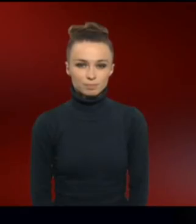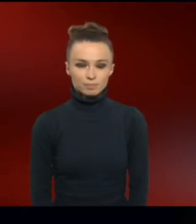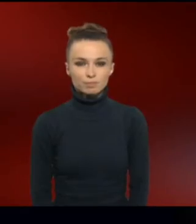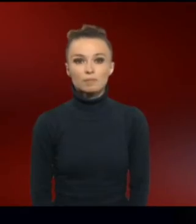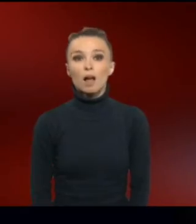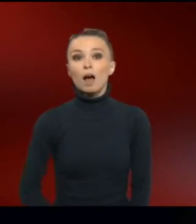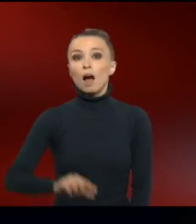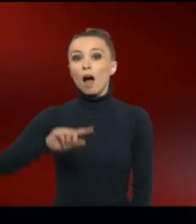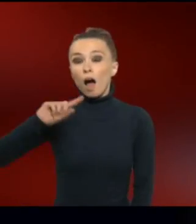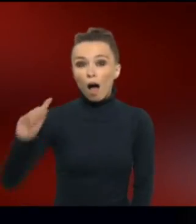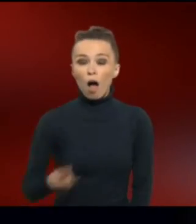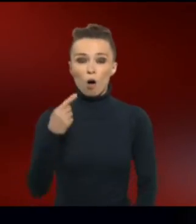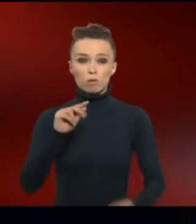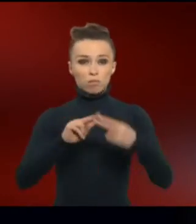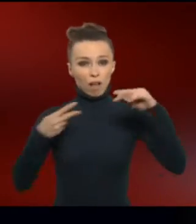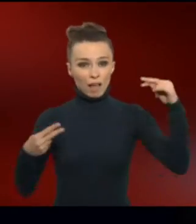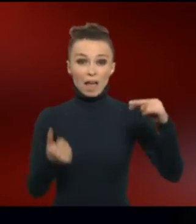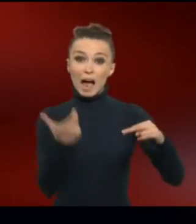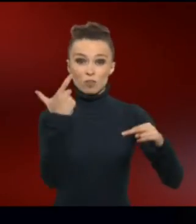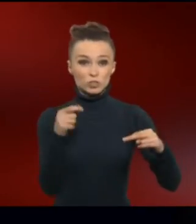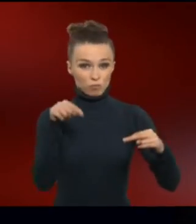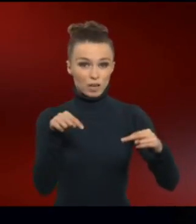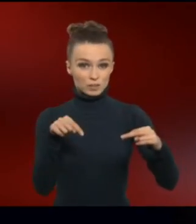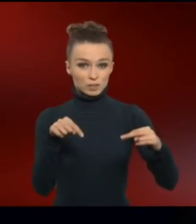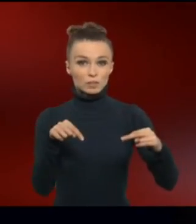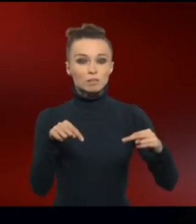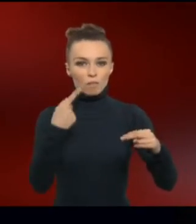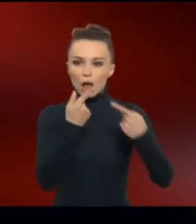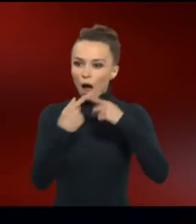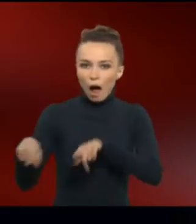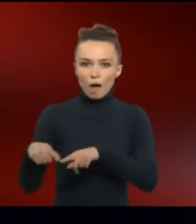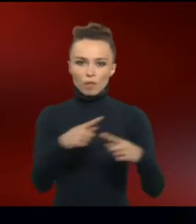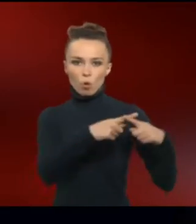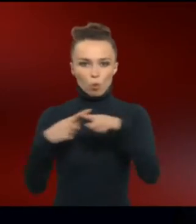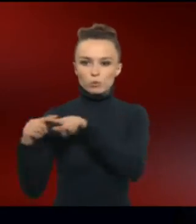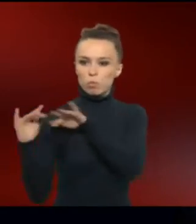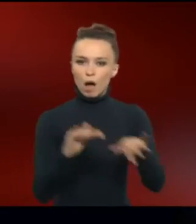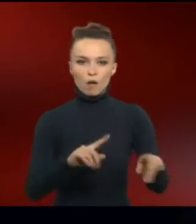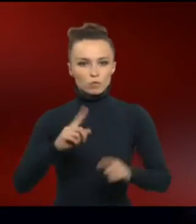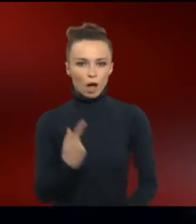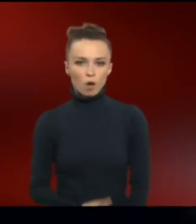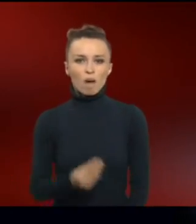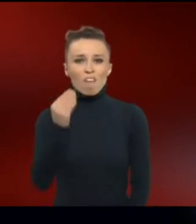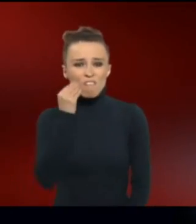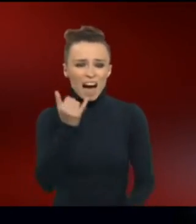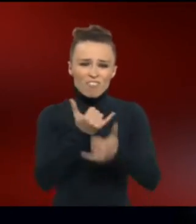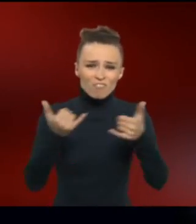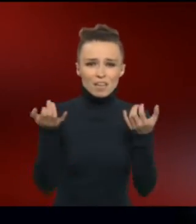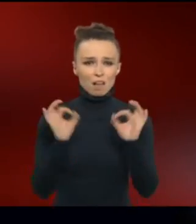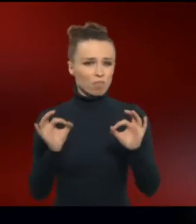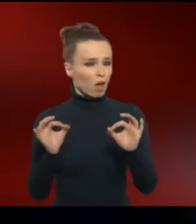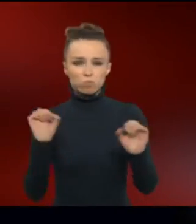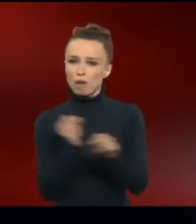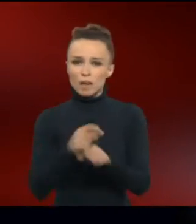Außerdem beeinflussen die Gene auf dem Chromosom 21 auch Gene auf anderen Chromosomen. Nur wann und wie genau,